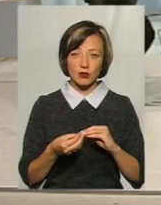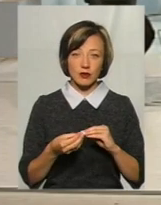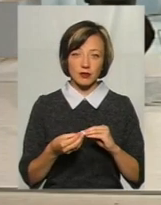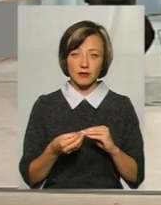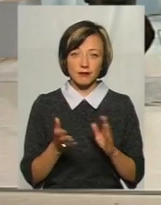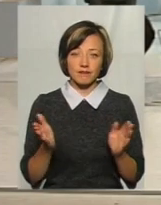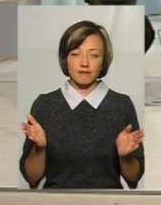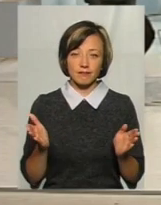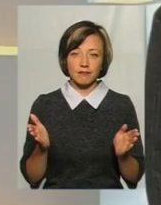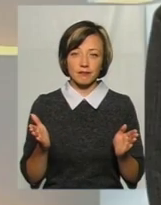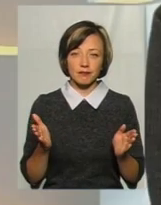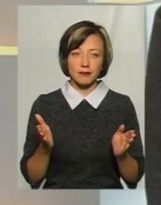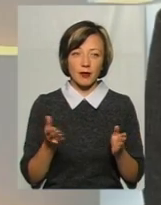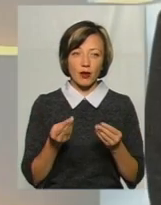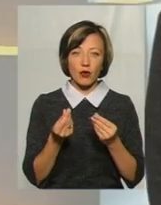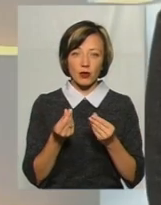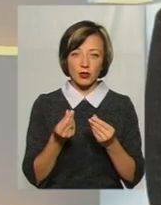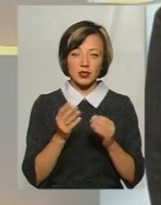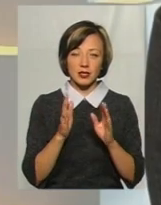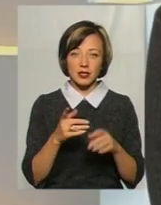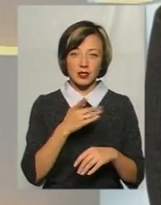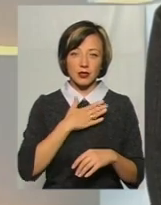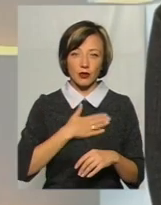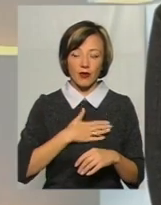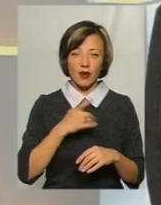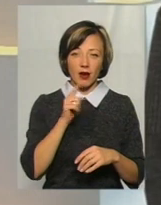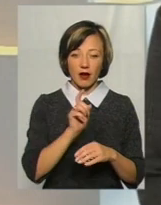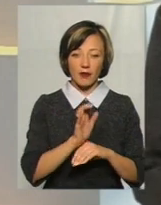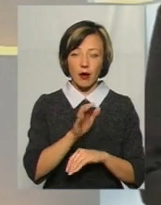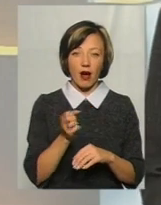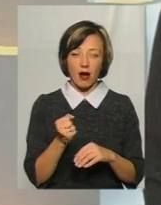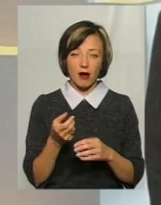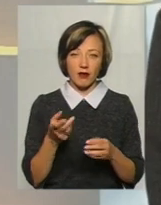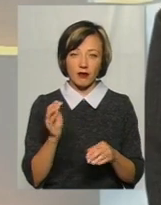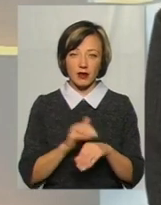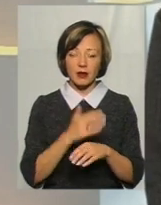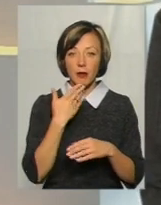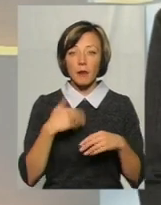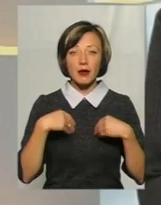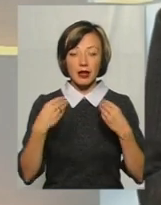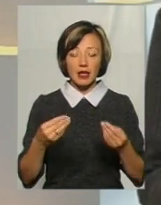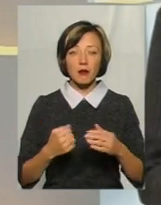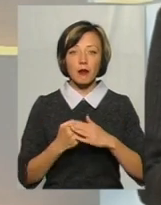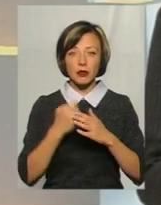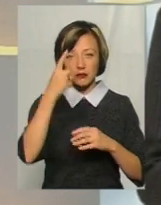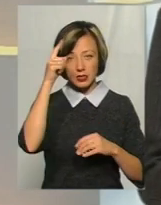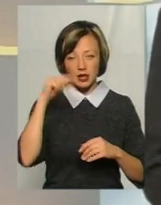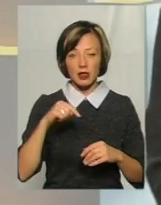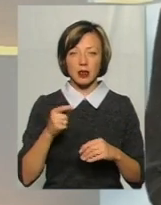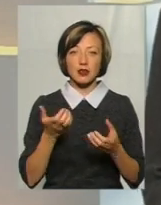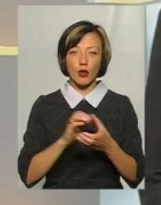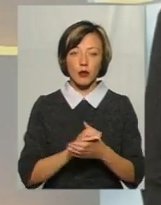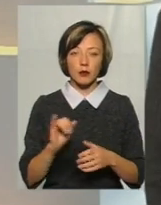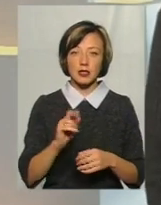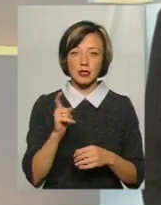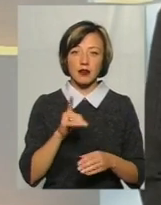того виконавця в грошовому виразі. І тому ми даємо базове знання. Знову таки, знайомимо